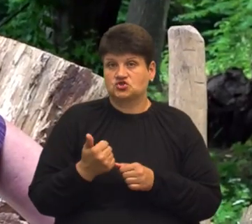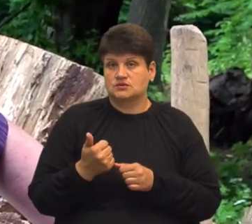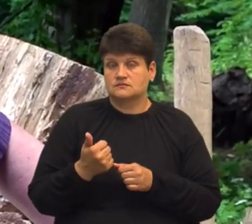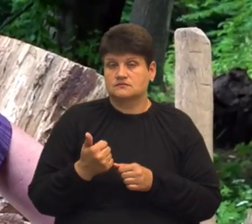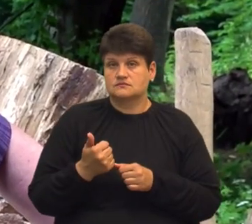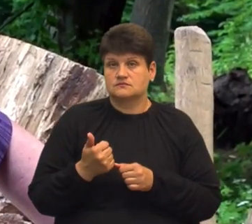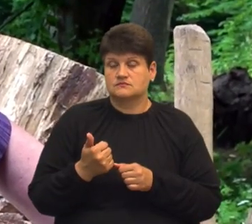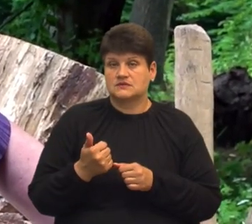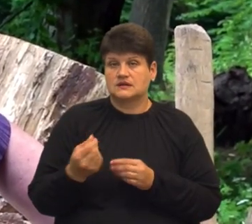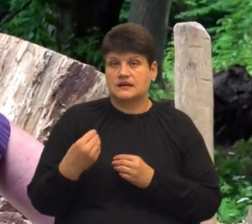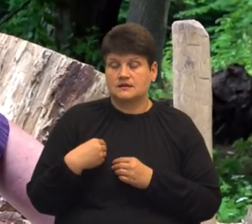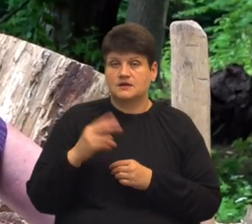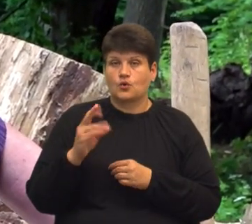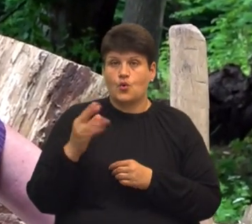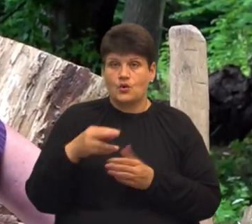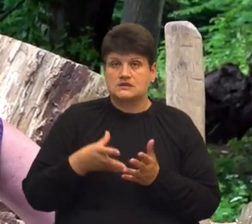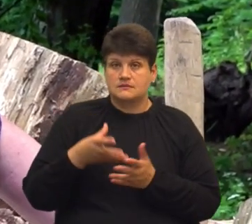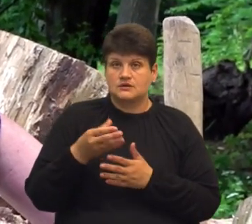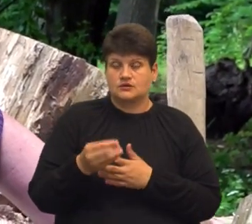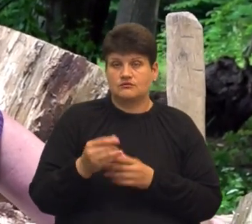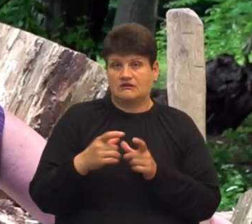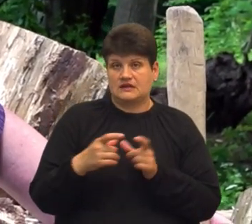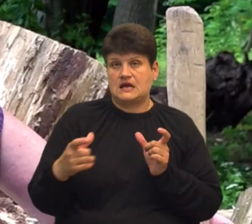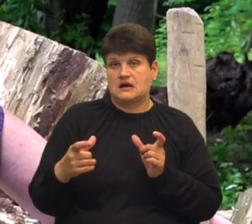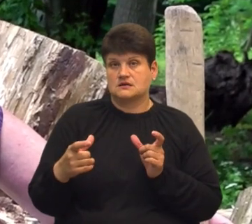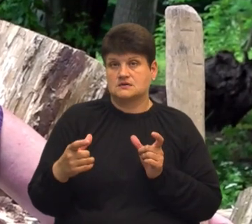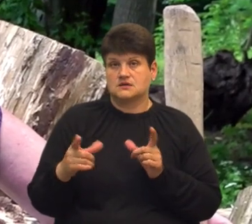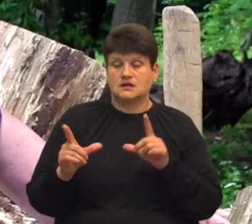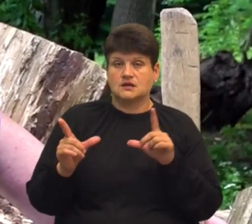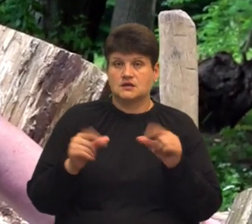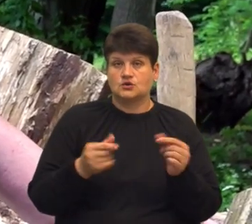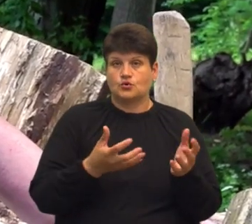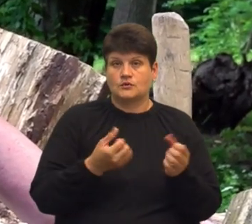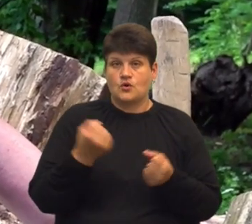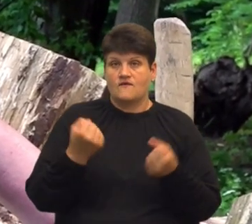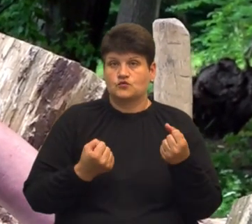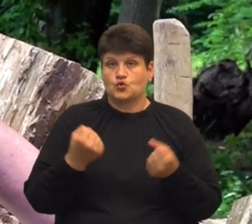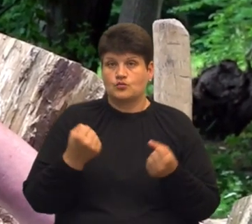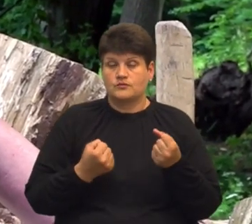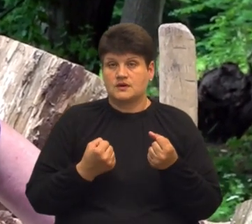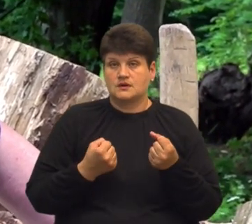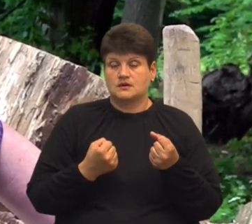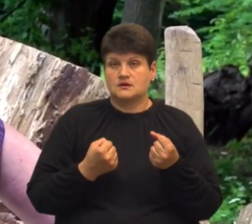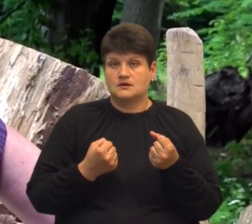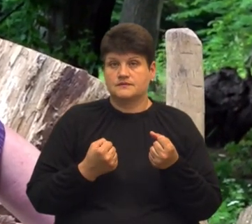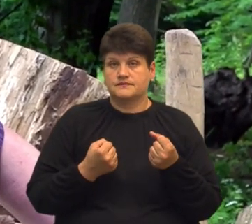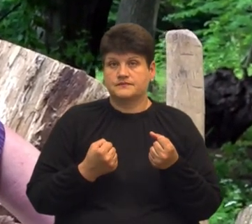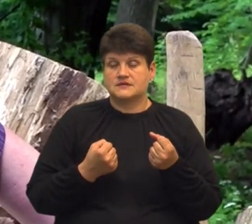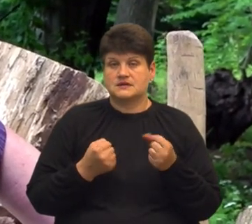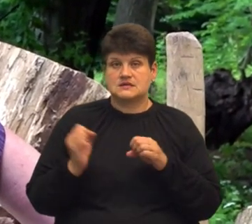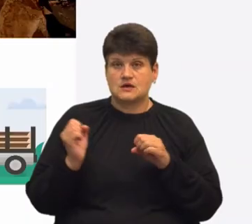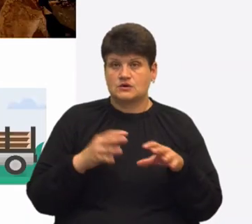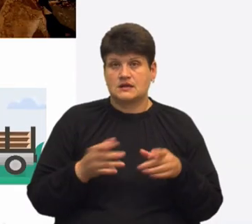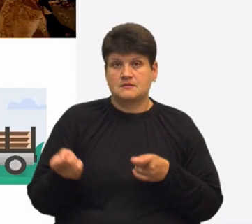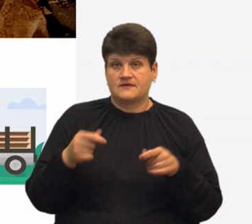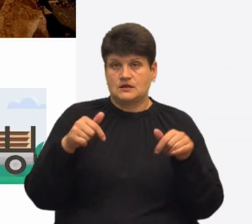мені код, іду, плачу в квитанцію, беру автомобіль, і до лісу загрузили, і привезли